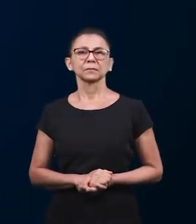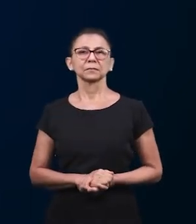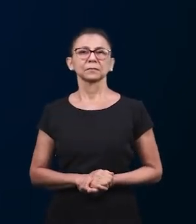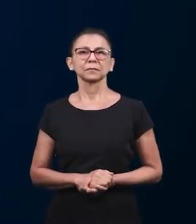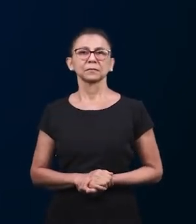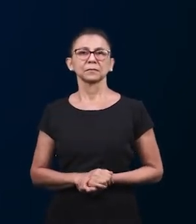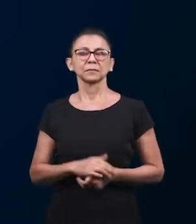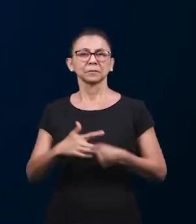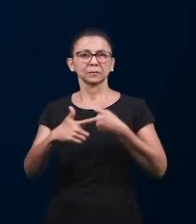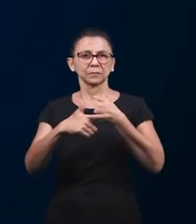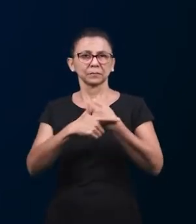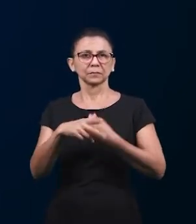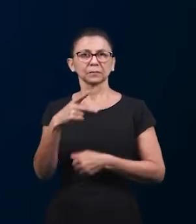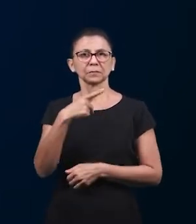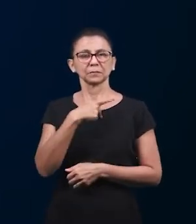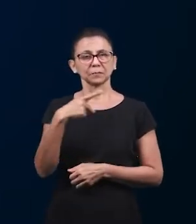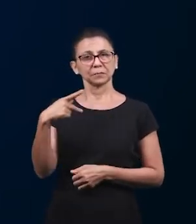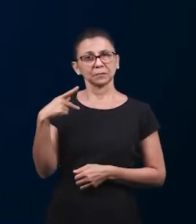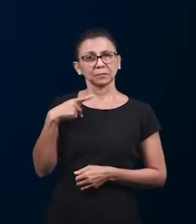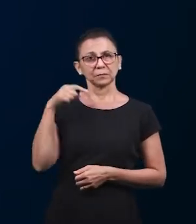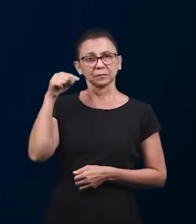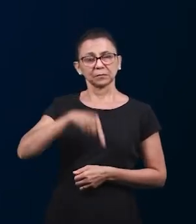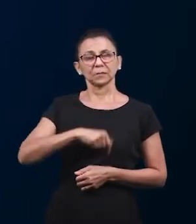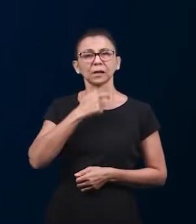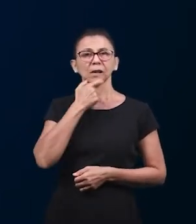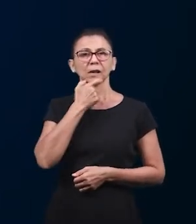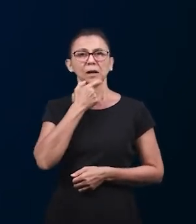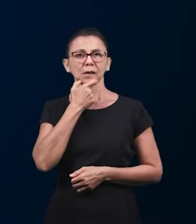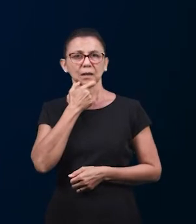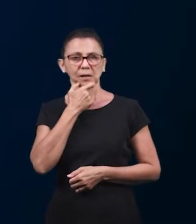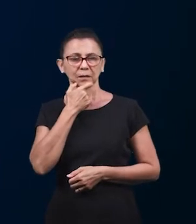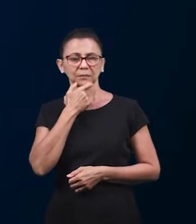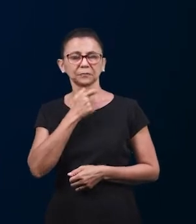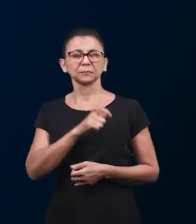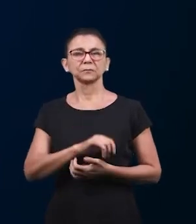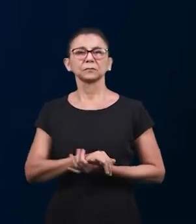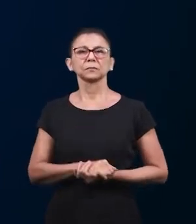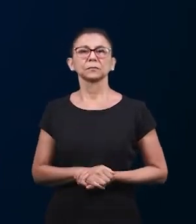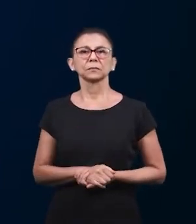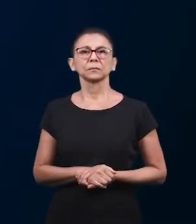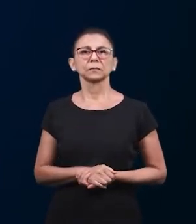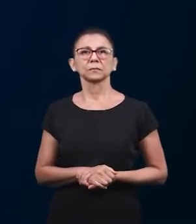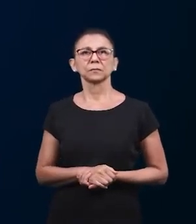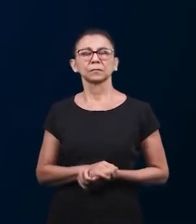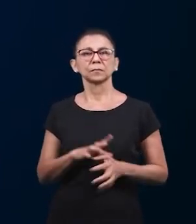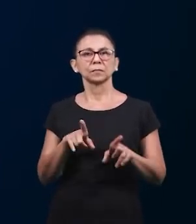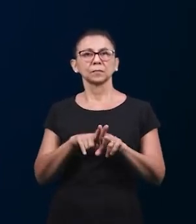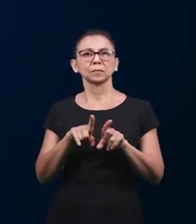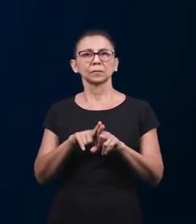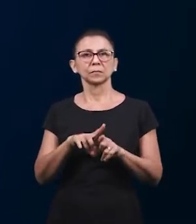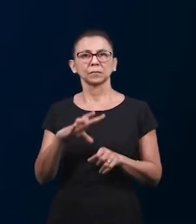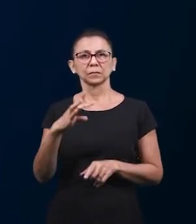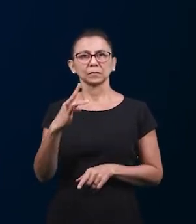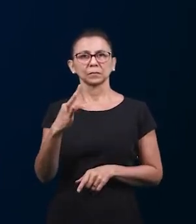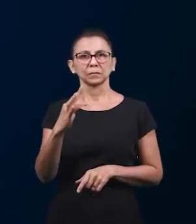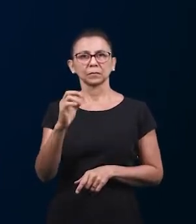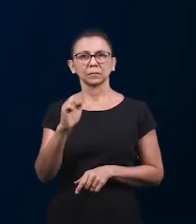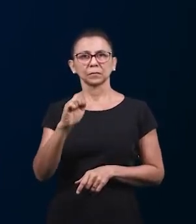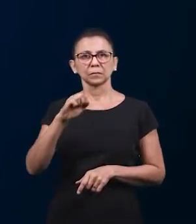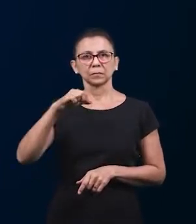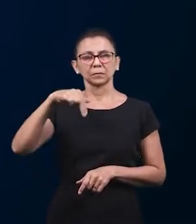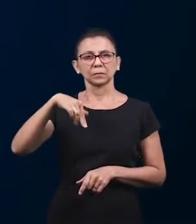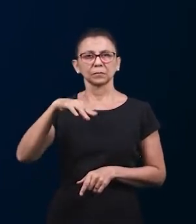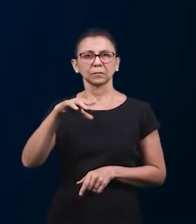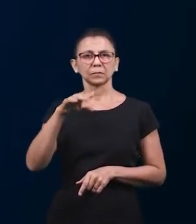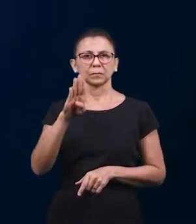Я служу пастором в церкви здесь в Лондоне, а также в